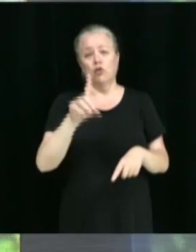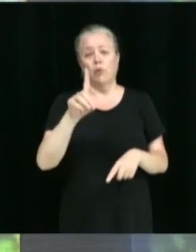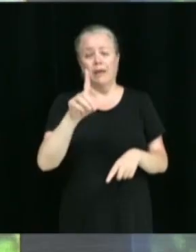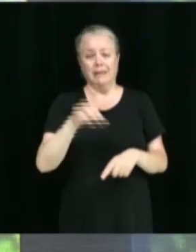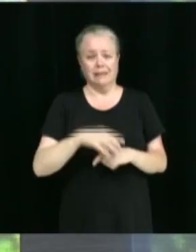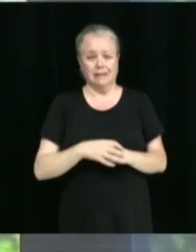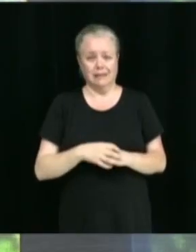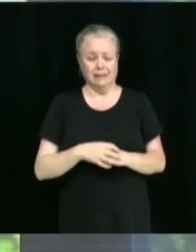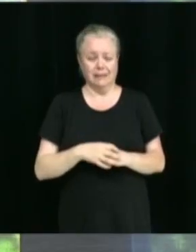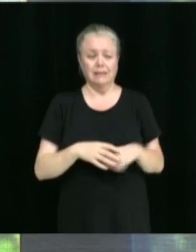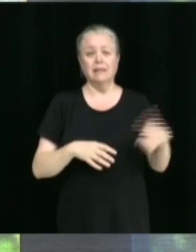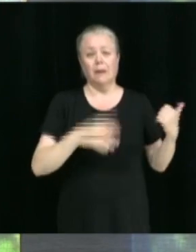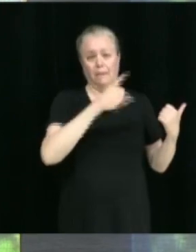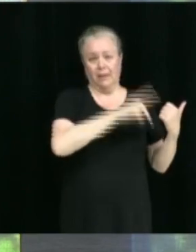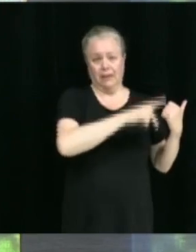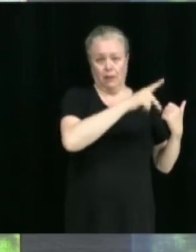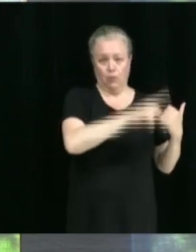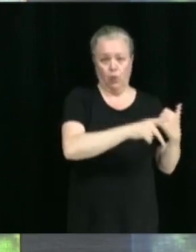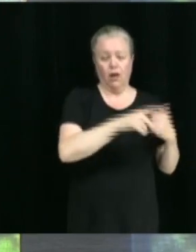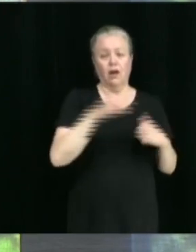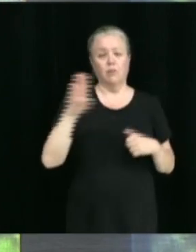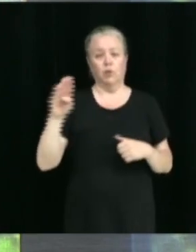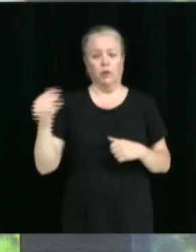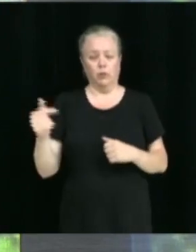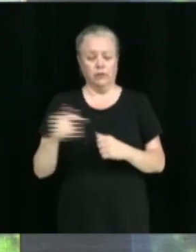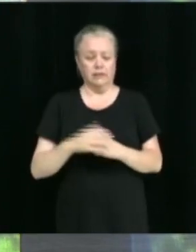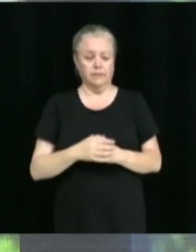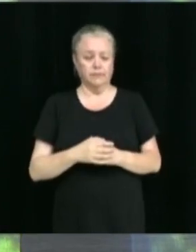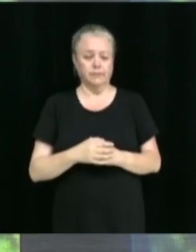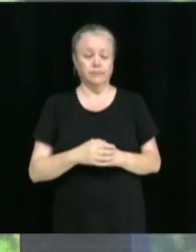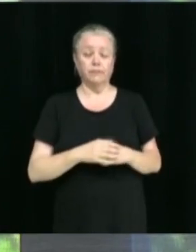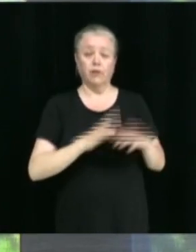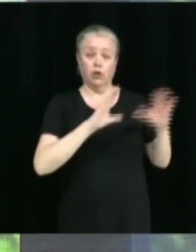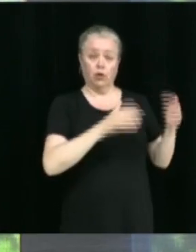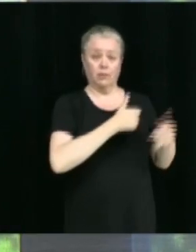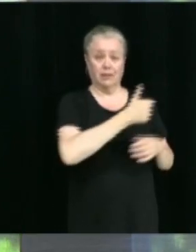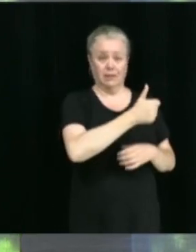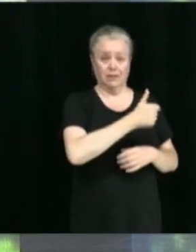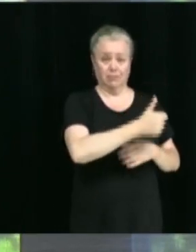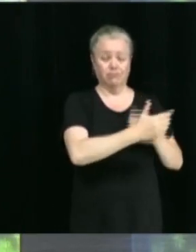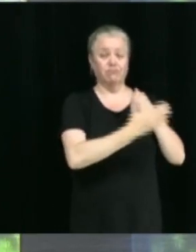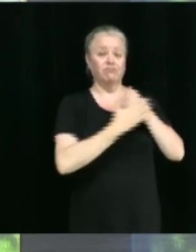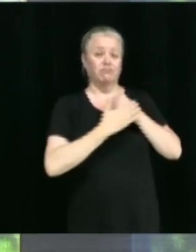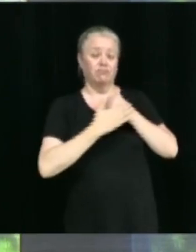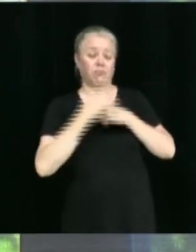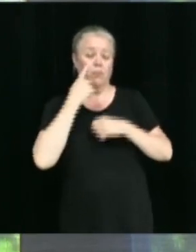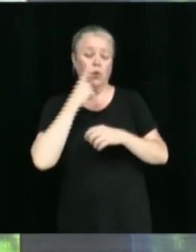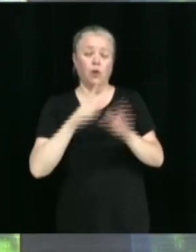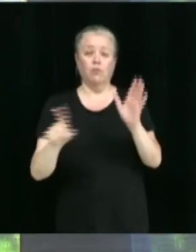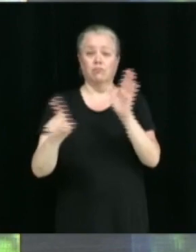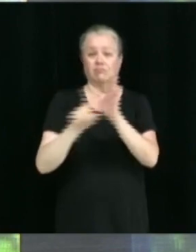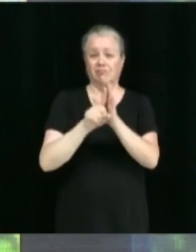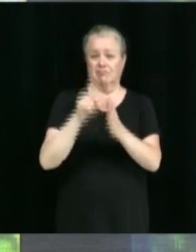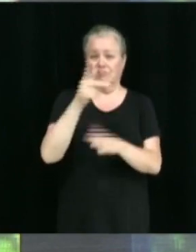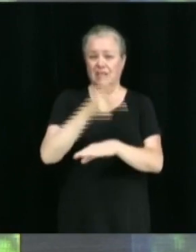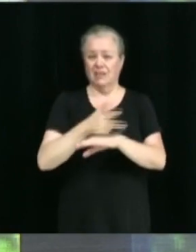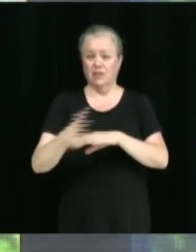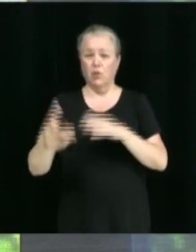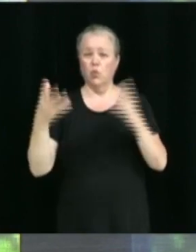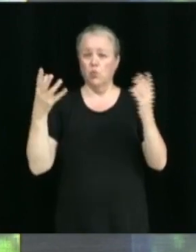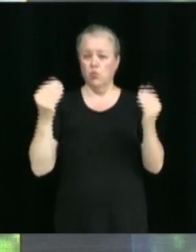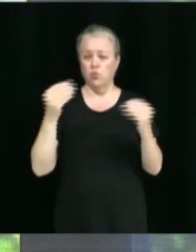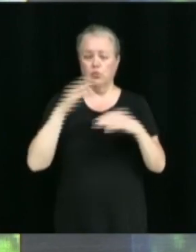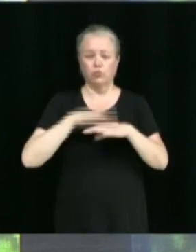Patrick Poulin, Benoît Gauthier. Recommandation du comité des transports visant à interdire le stationnement sur une partie de la rue Despins.